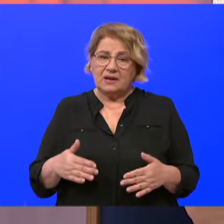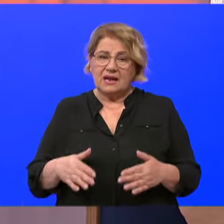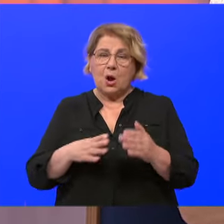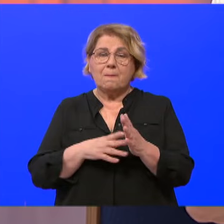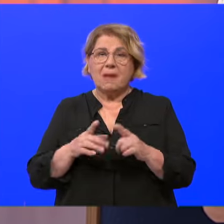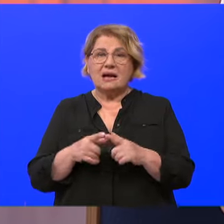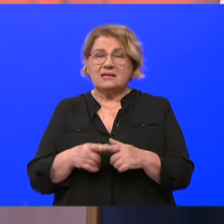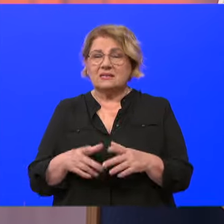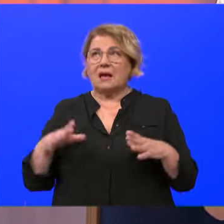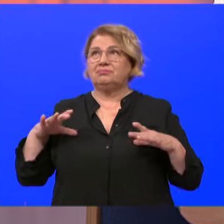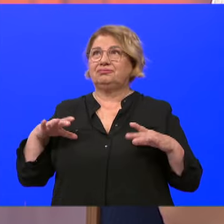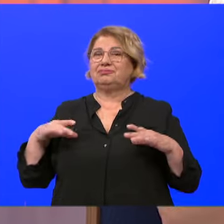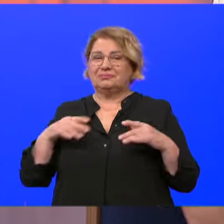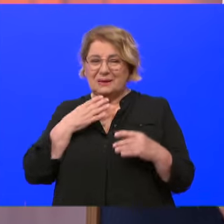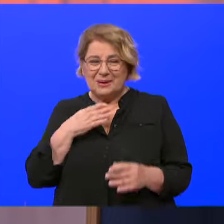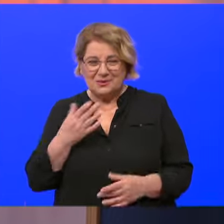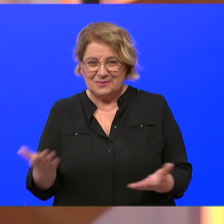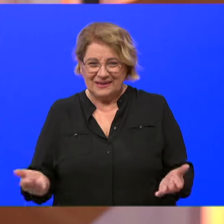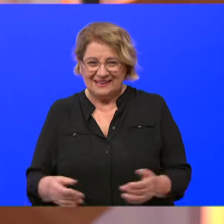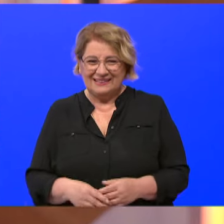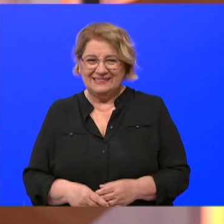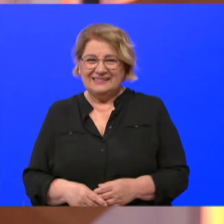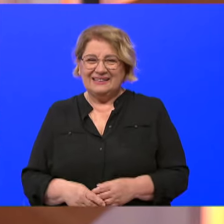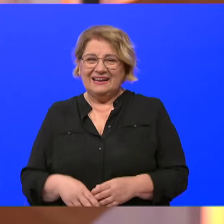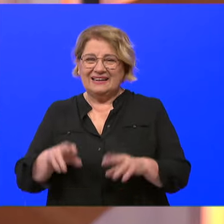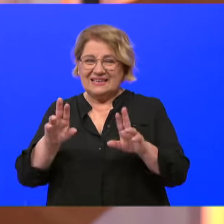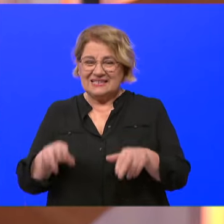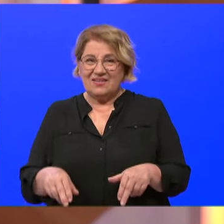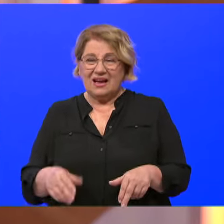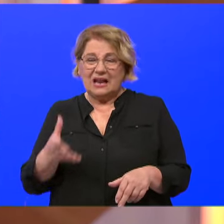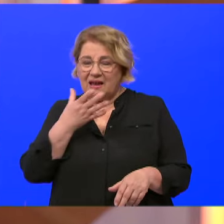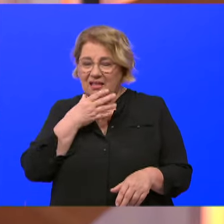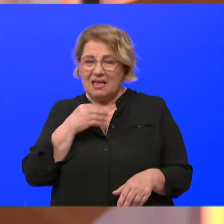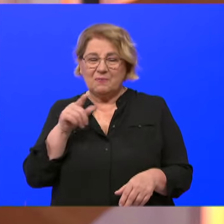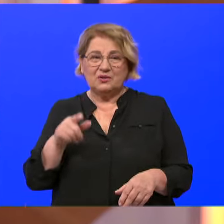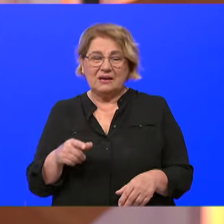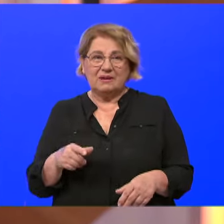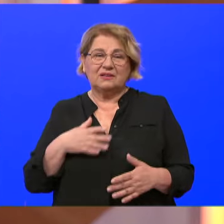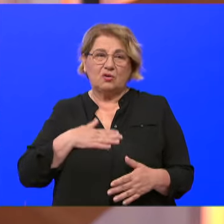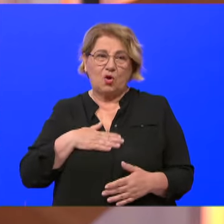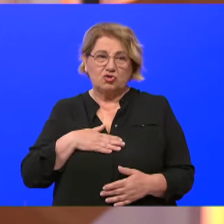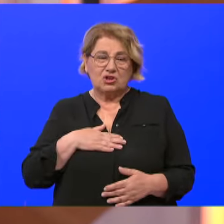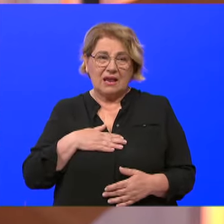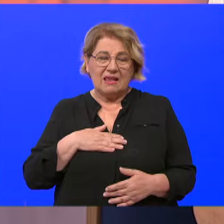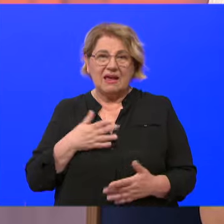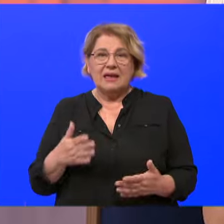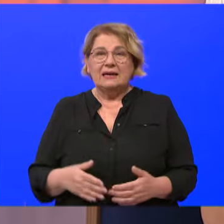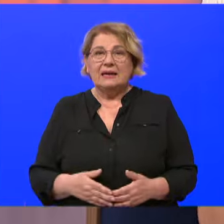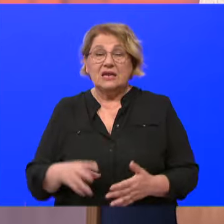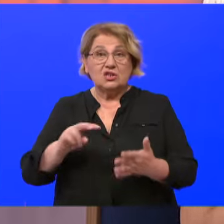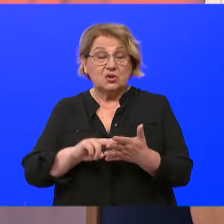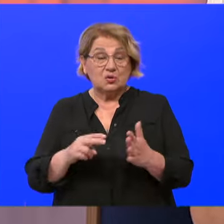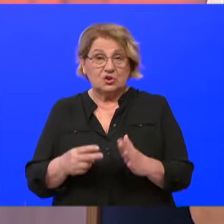Makarskoj si, šta ti treba sve ovo? Ali stvarno je divno da imate toliko entuzijazma, toliko volje i